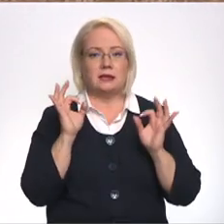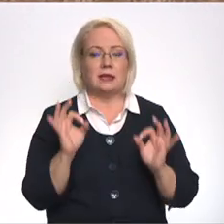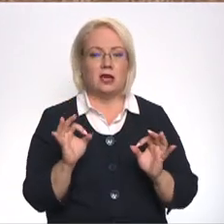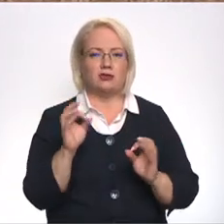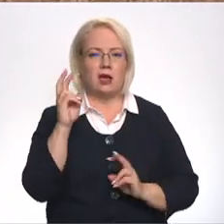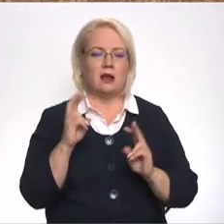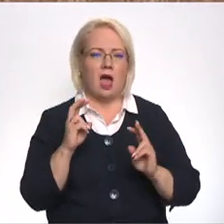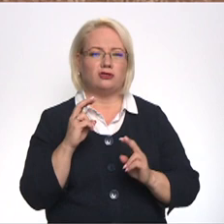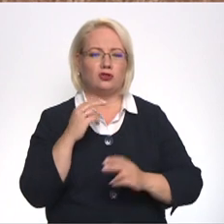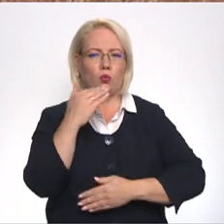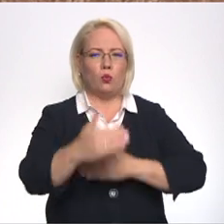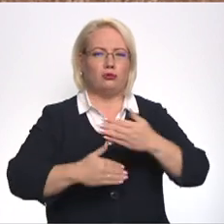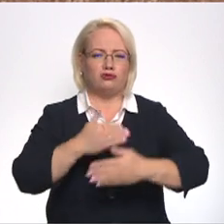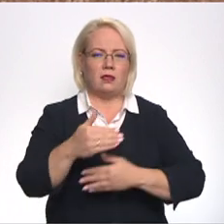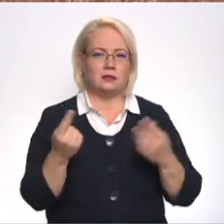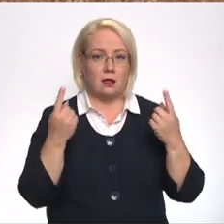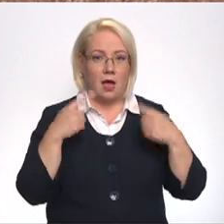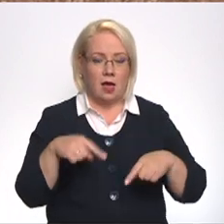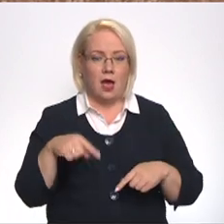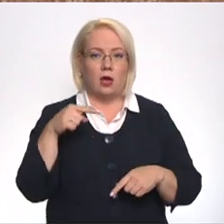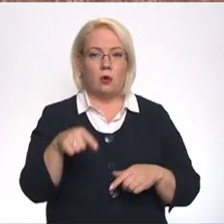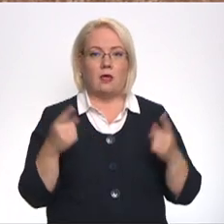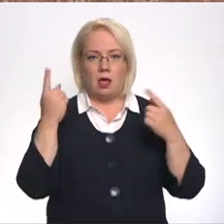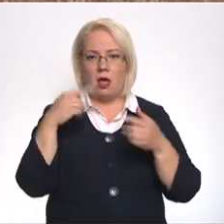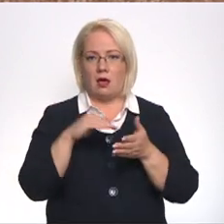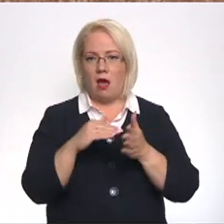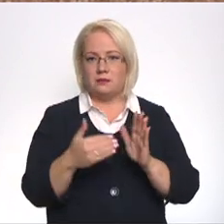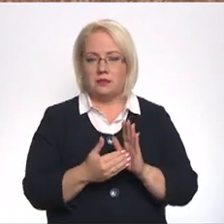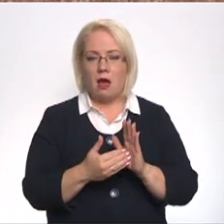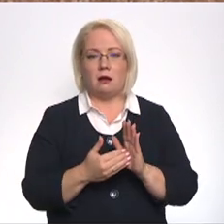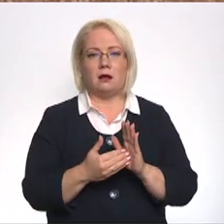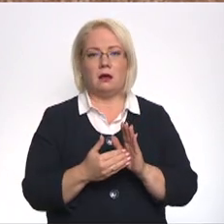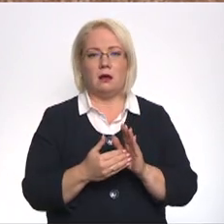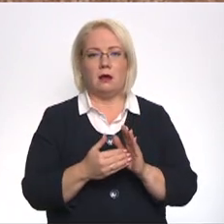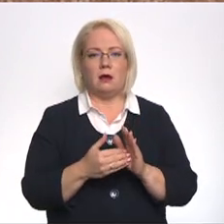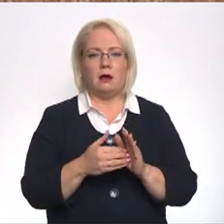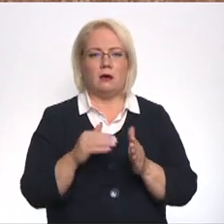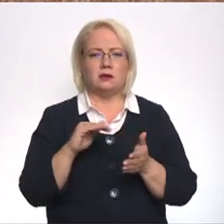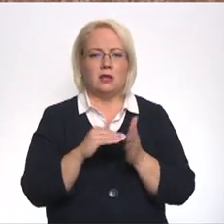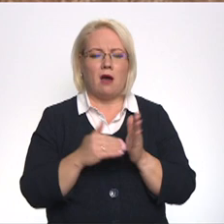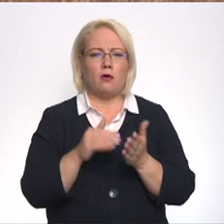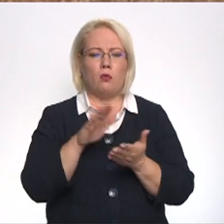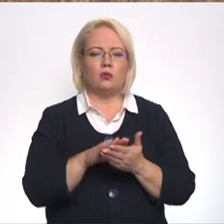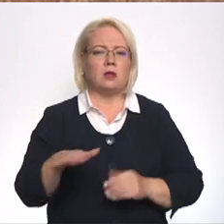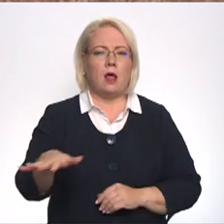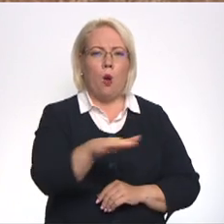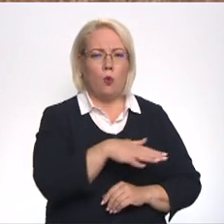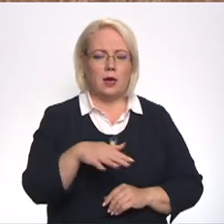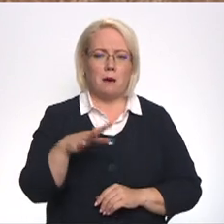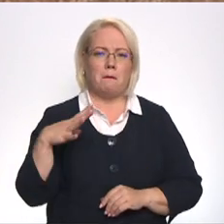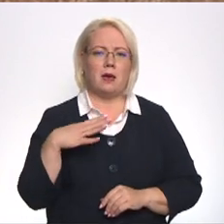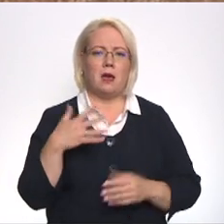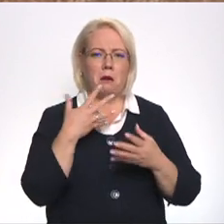ražas kulšanas laikā, jo tie meteoroloģiskie apstākļi, tas stāvoklis uz laukiem bija